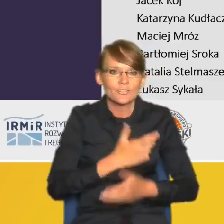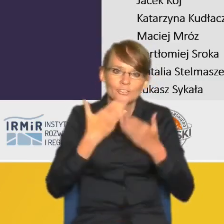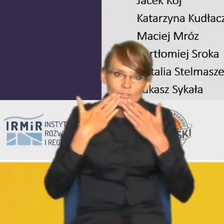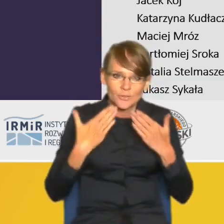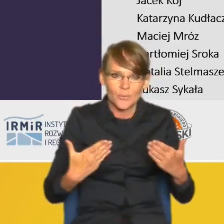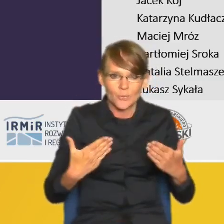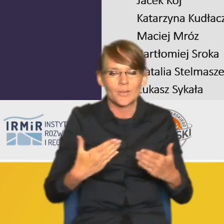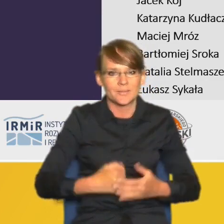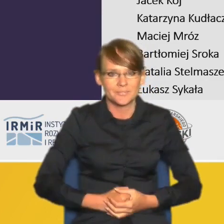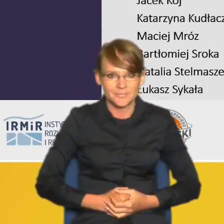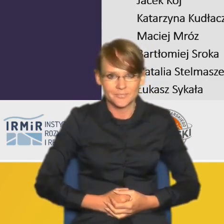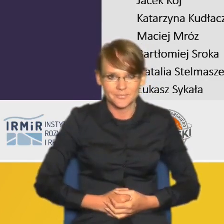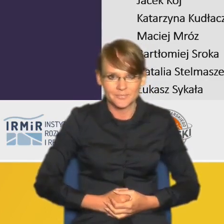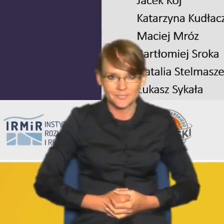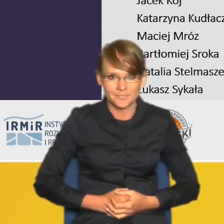dziękuję Państwu za uwagę.